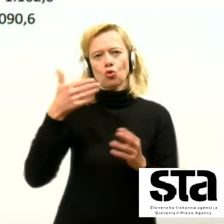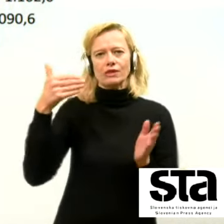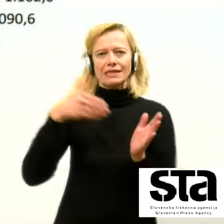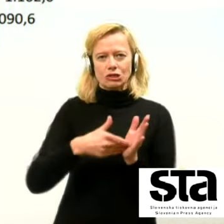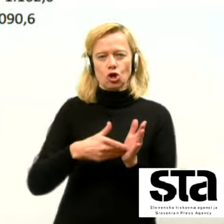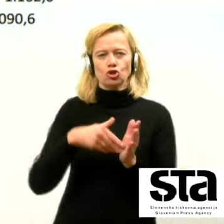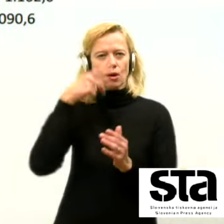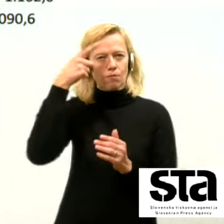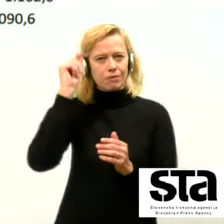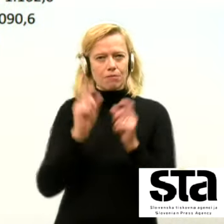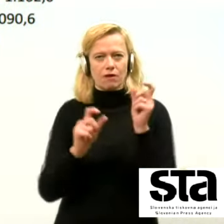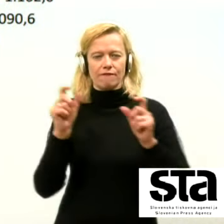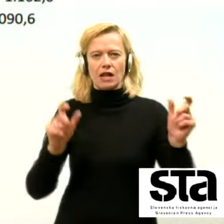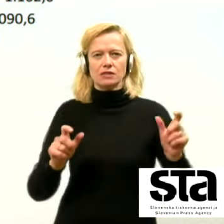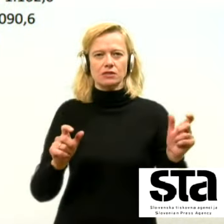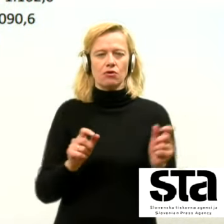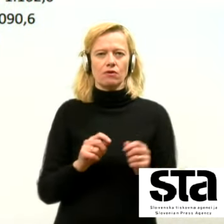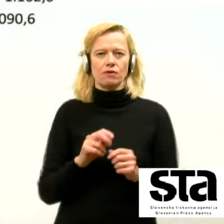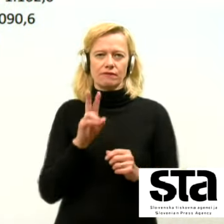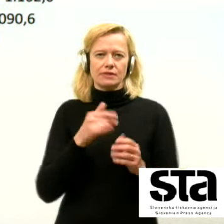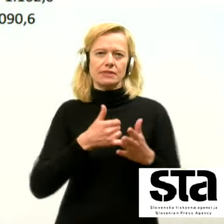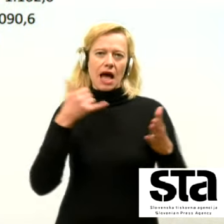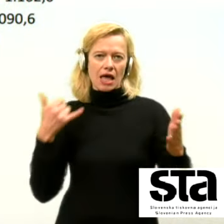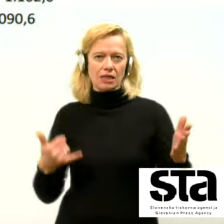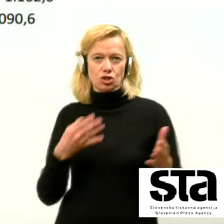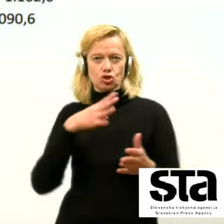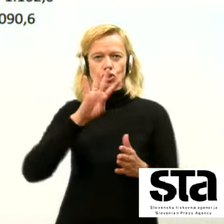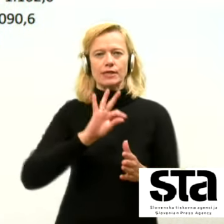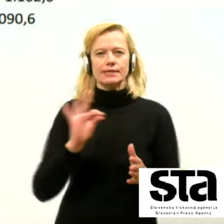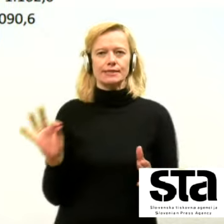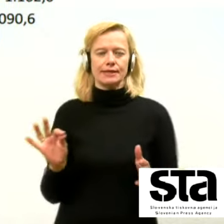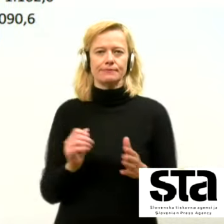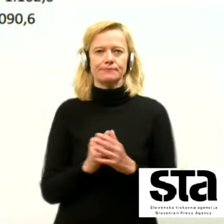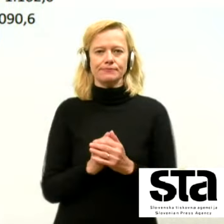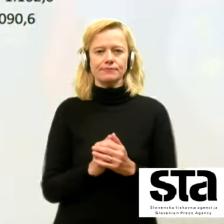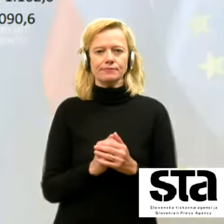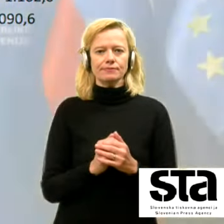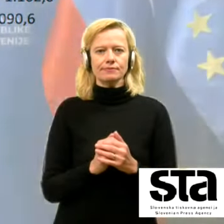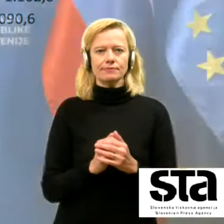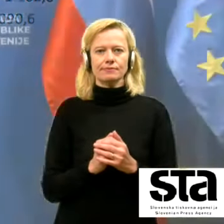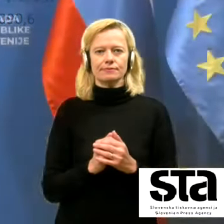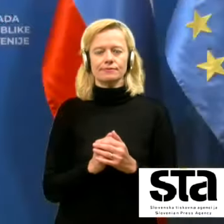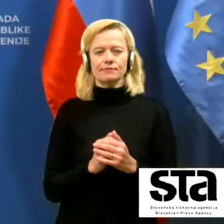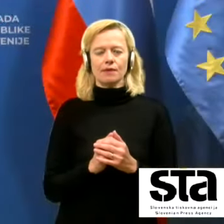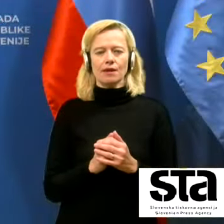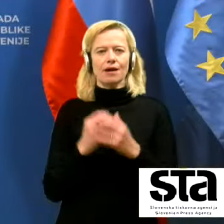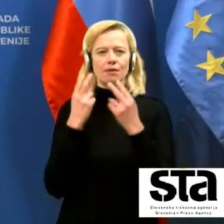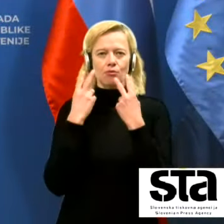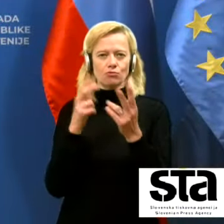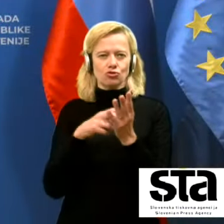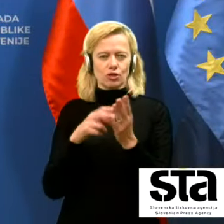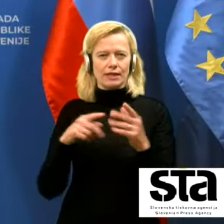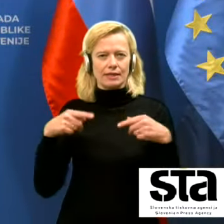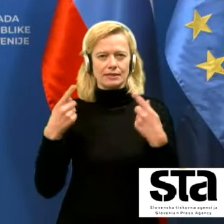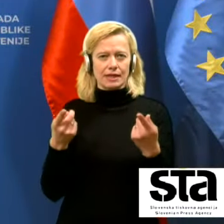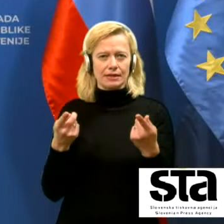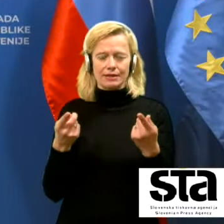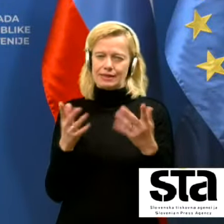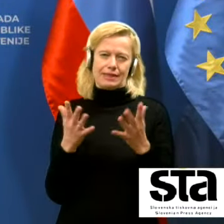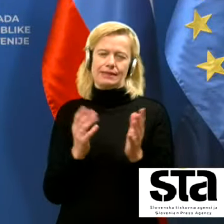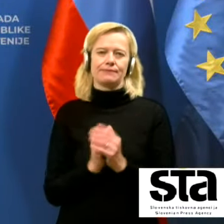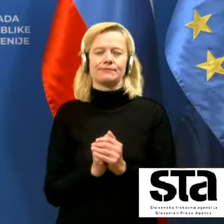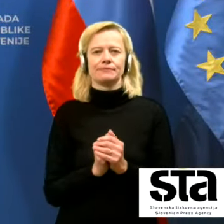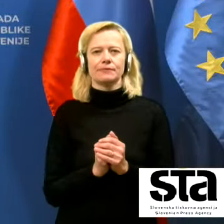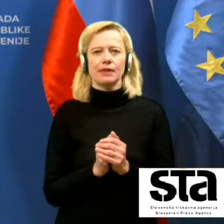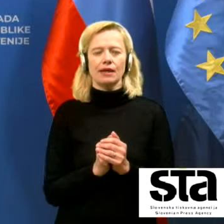tisoč prebivalcev v zadnjih 14 dneh. Pogledamo še naslednjega. Je? Ni. Tako.